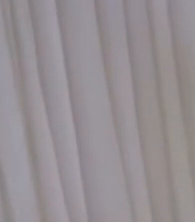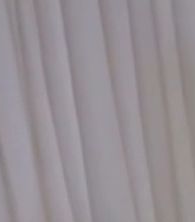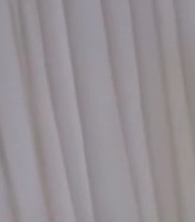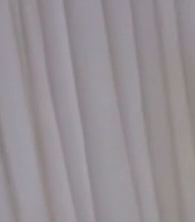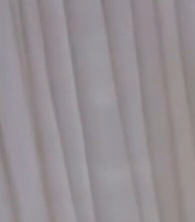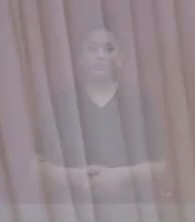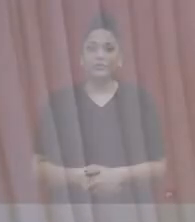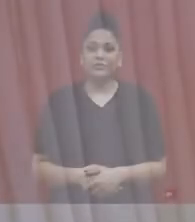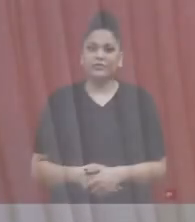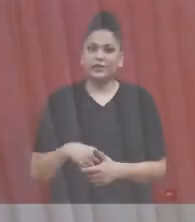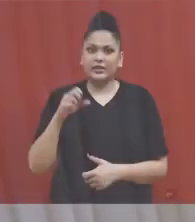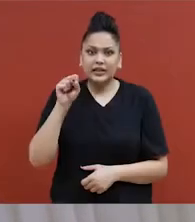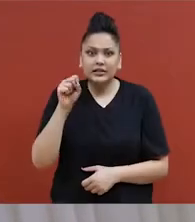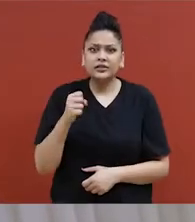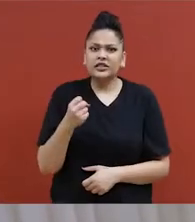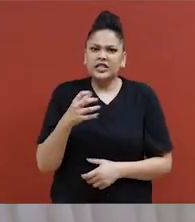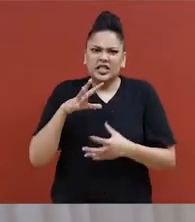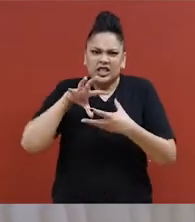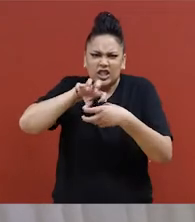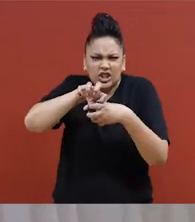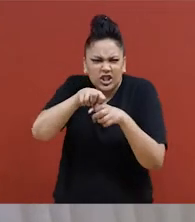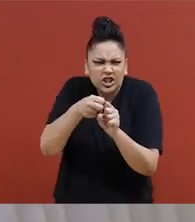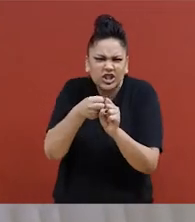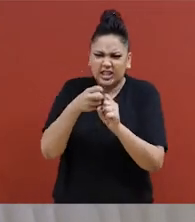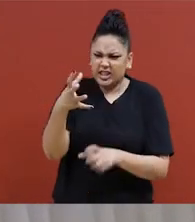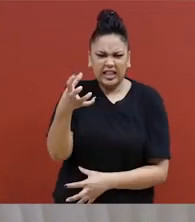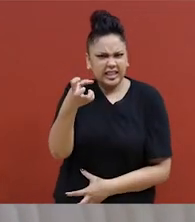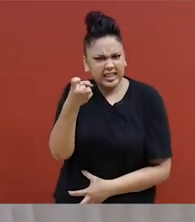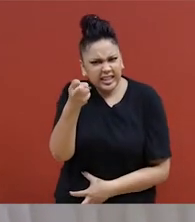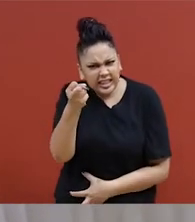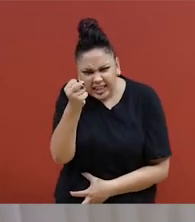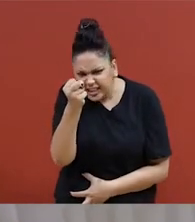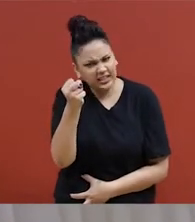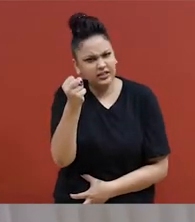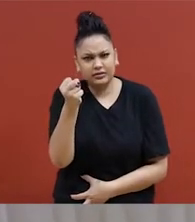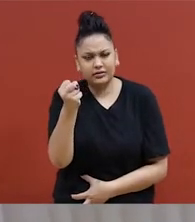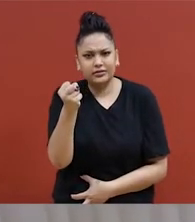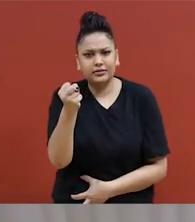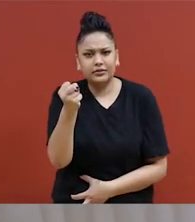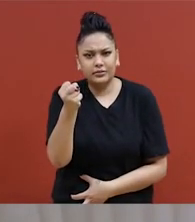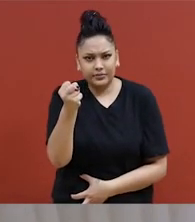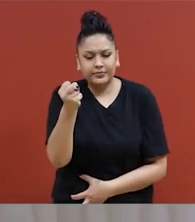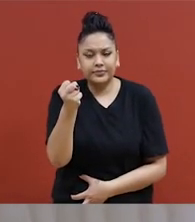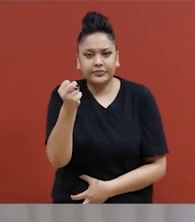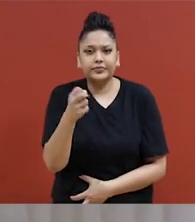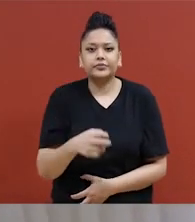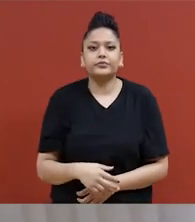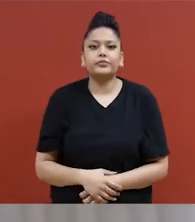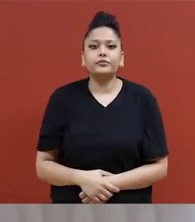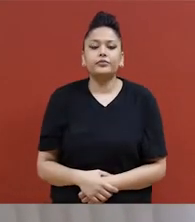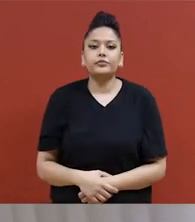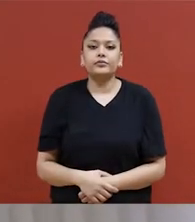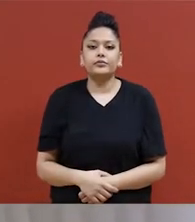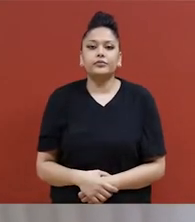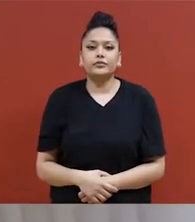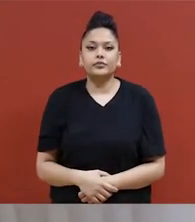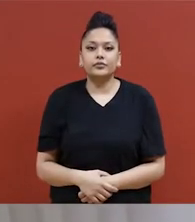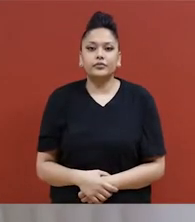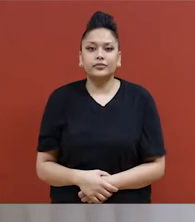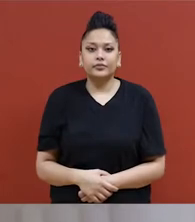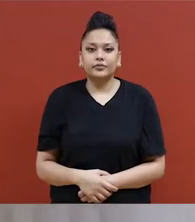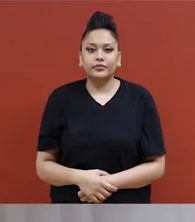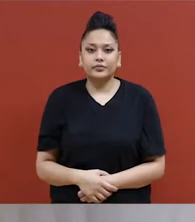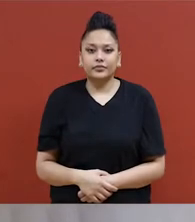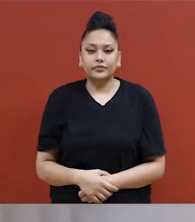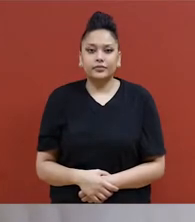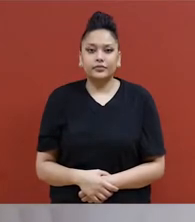avait un linge mouillé. Mettez vos mains en l'air devant vous, si c'est possible pour vous, pour que vous puissiez prendre un élan